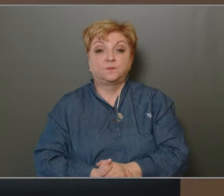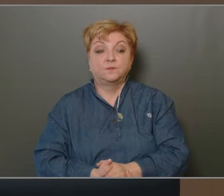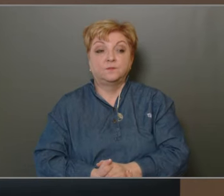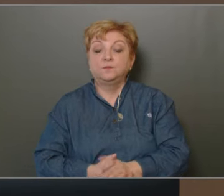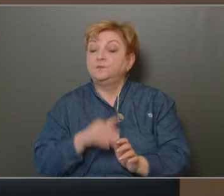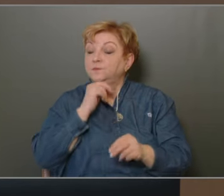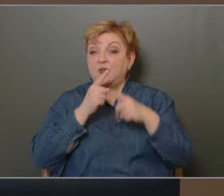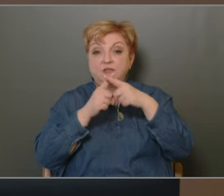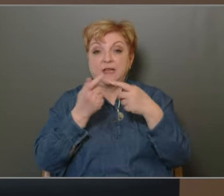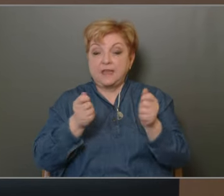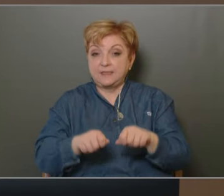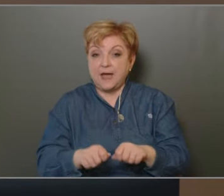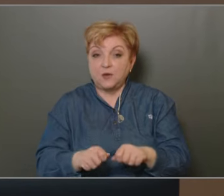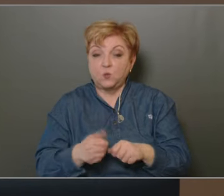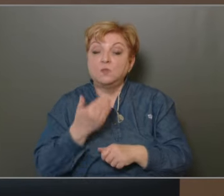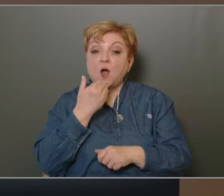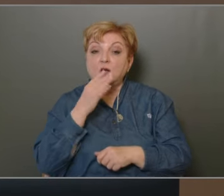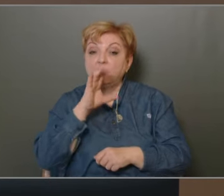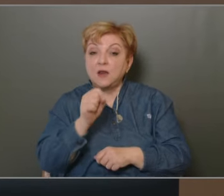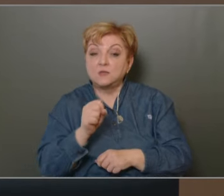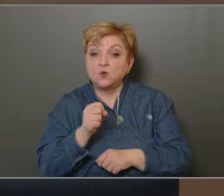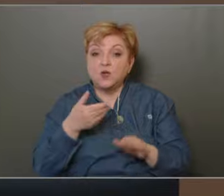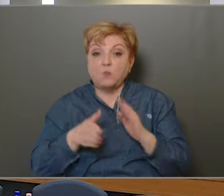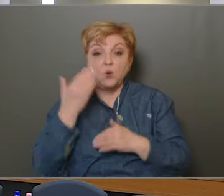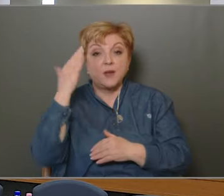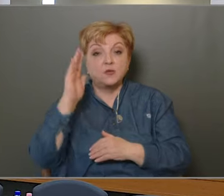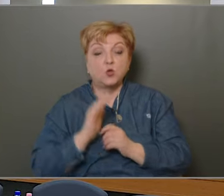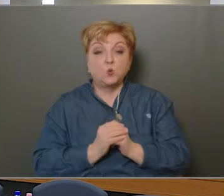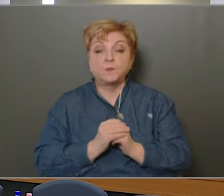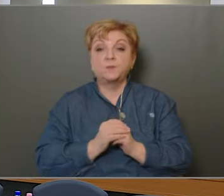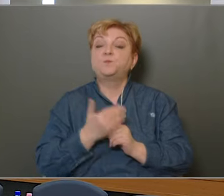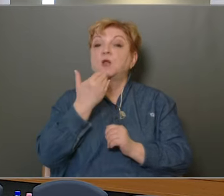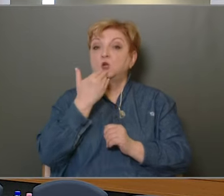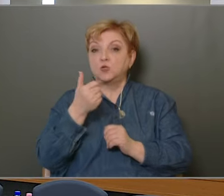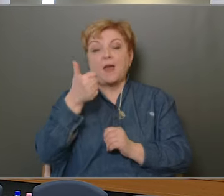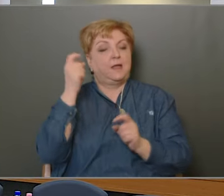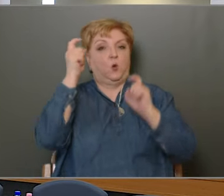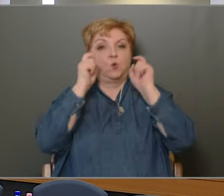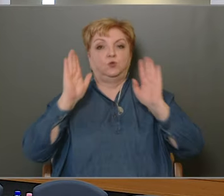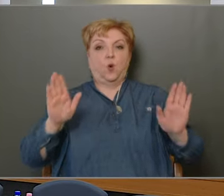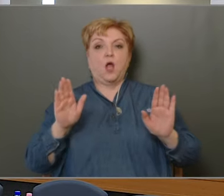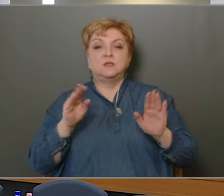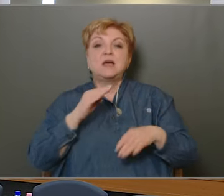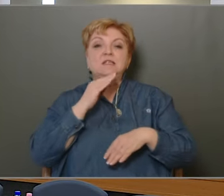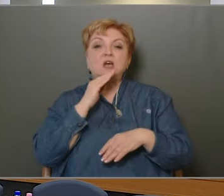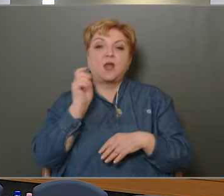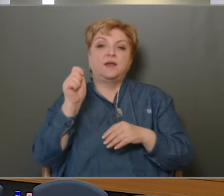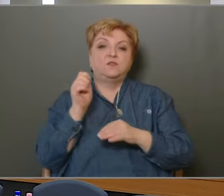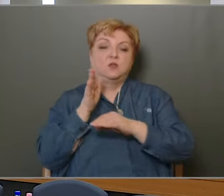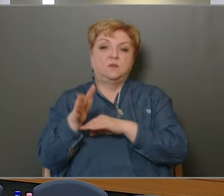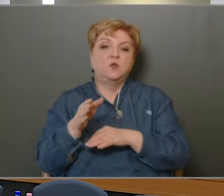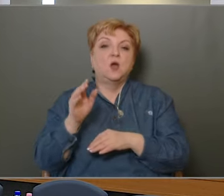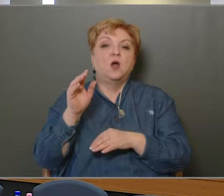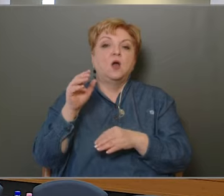Nincs a vitát lezártam, kíván ne refektálni a polgármesterről, megadom a szót Köszönöm, csak egy gondolatszalai képviselőtársam hozzászólás, hogy a